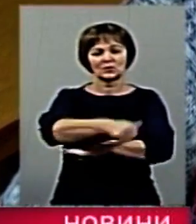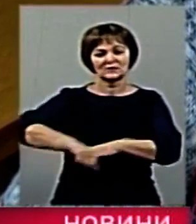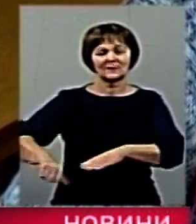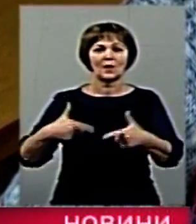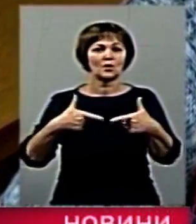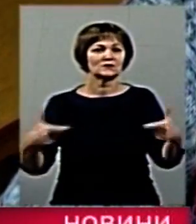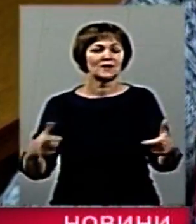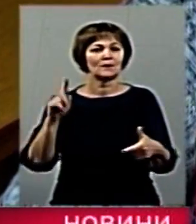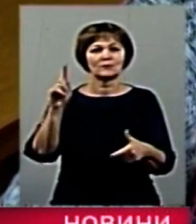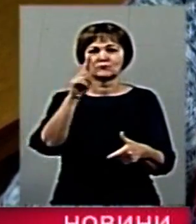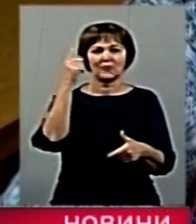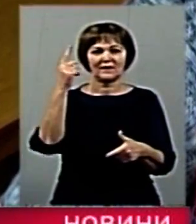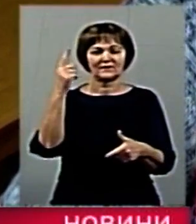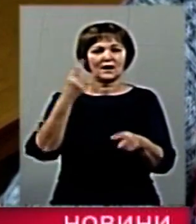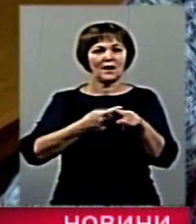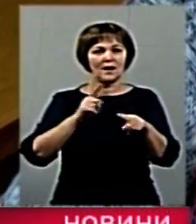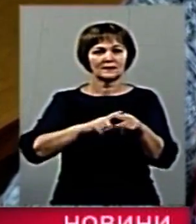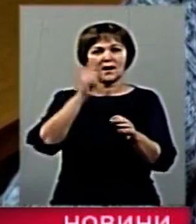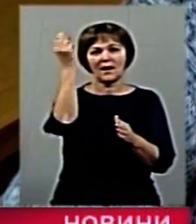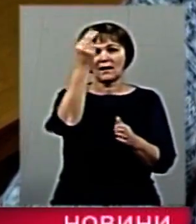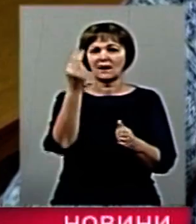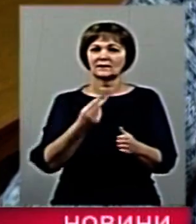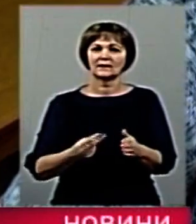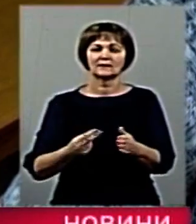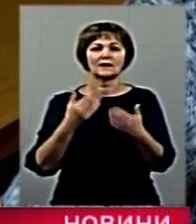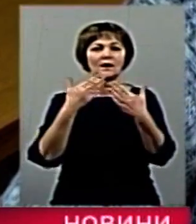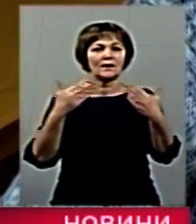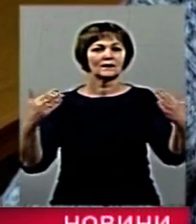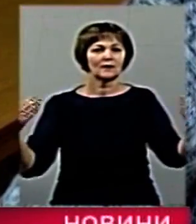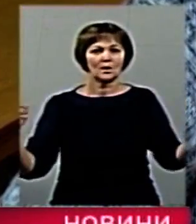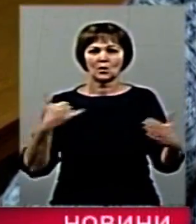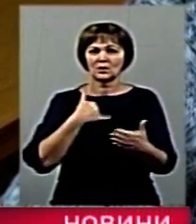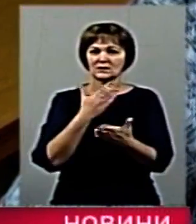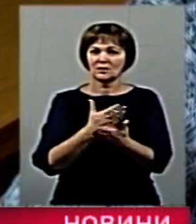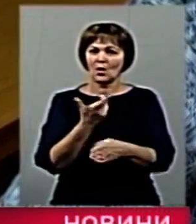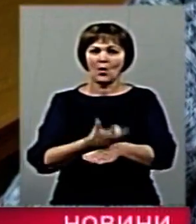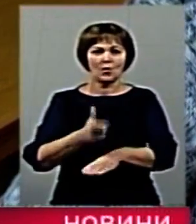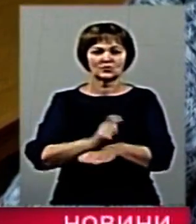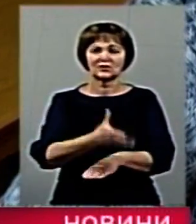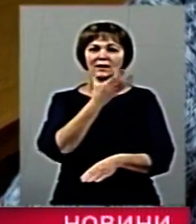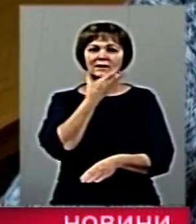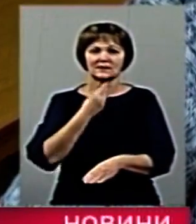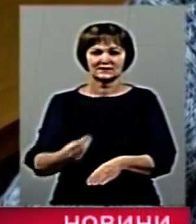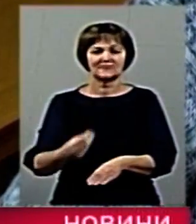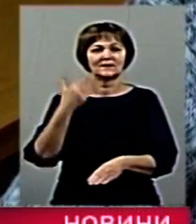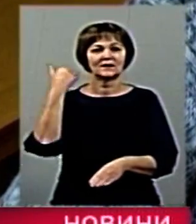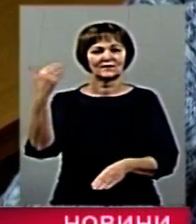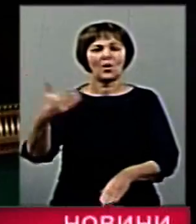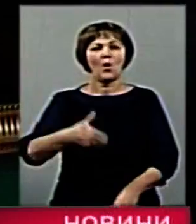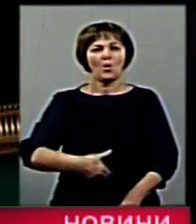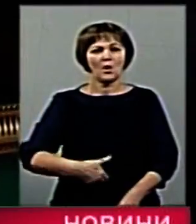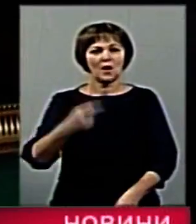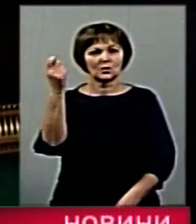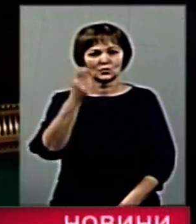гостей, перш за все картинна галерея, бо в нас є дуже гарні картини голландських художників,